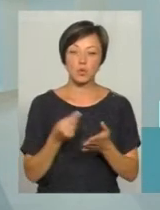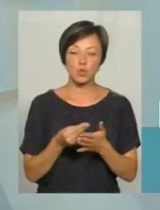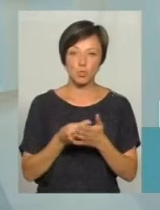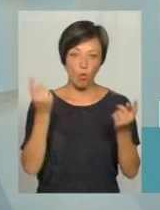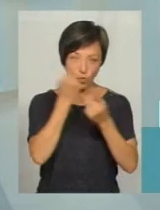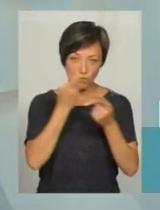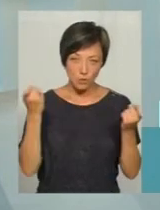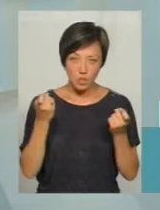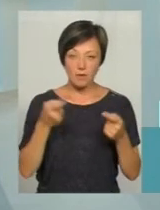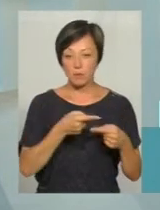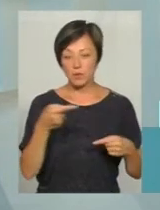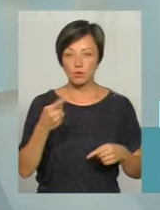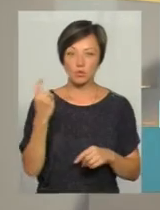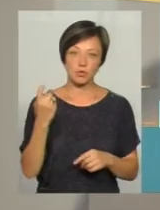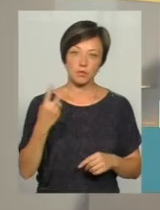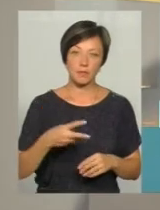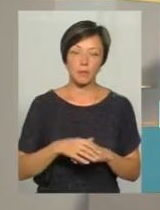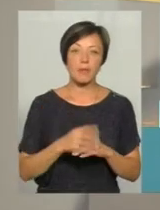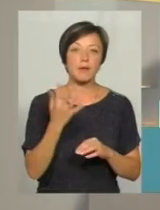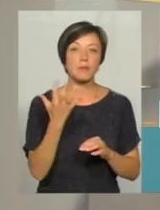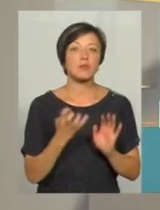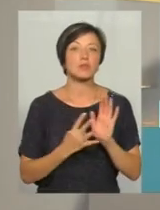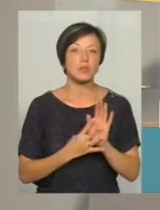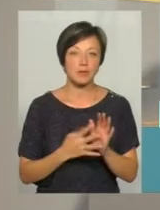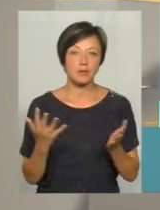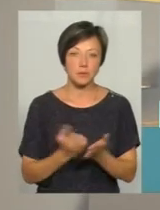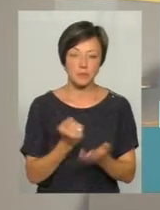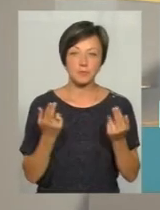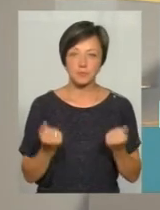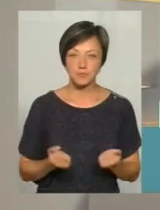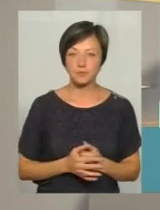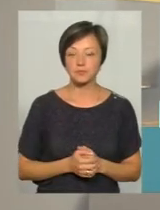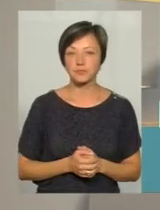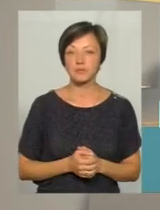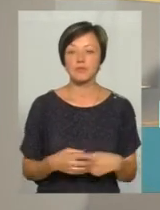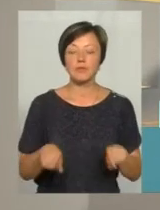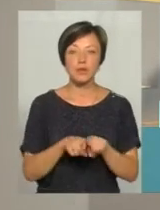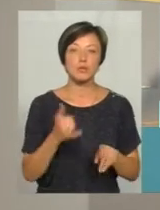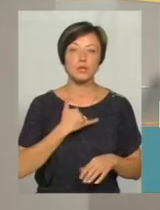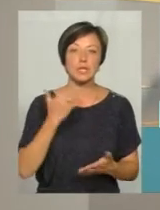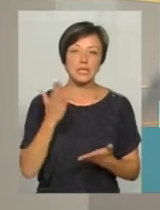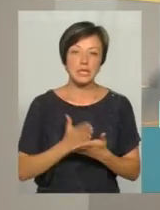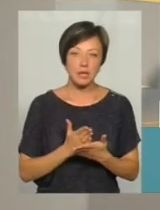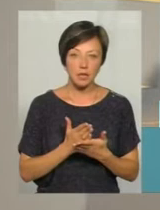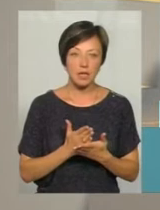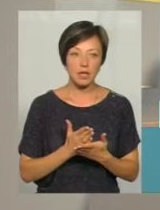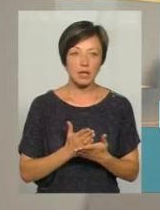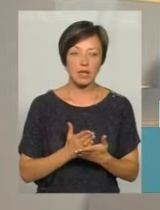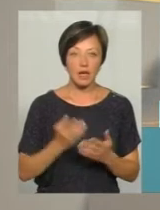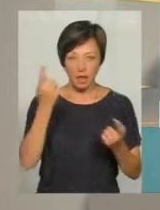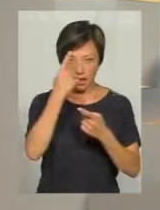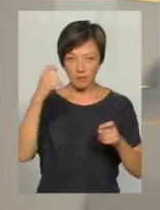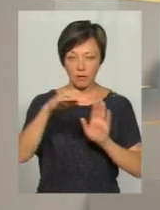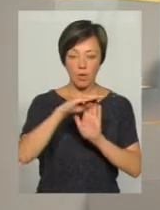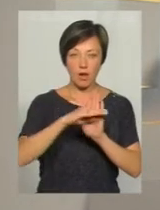озвучили, відмінусувати 120. 509. Ну, виходить так. Також в нас є інфографіка,